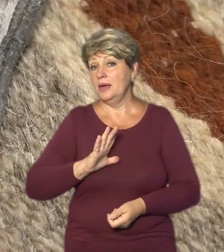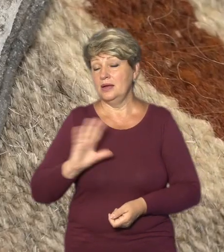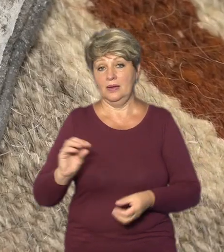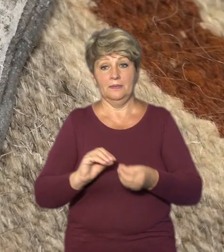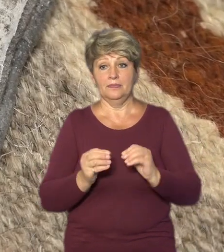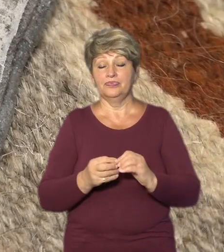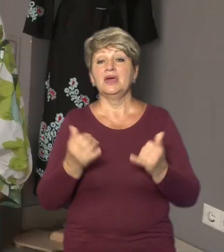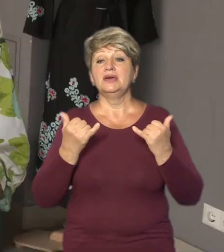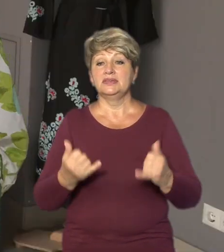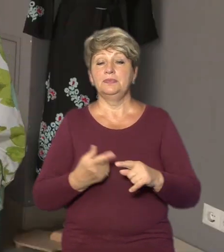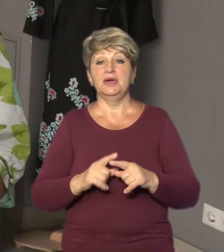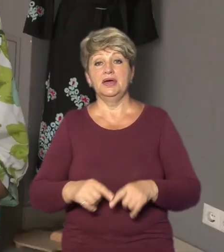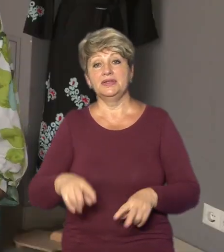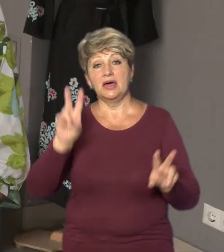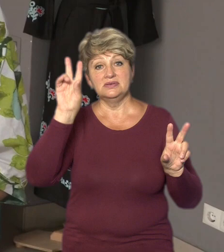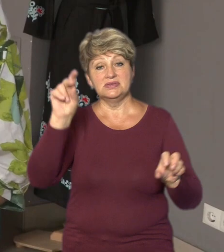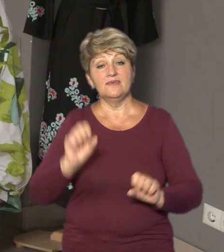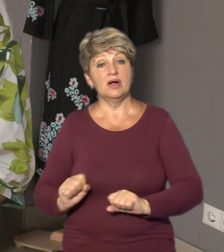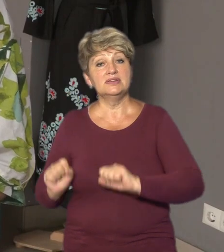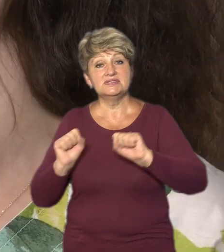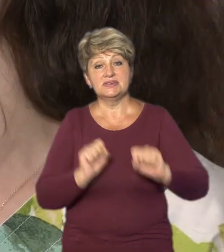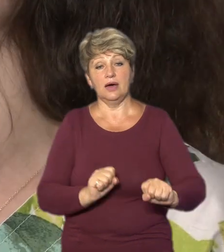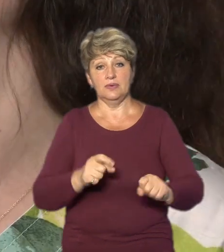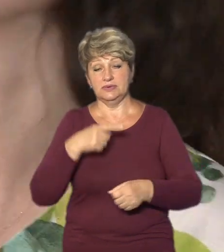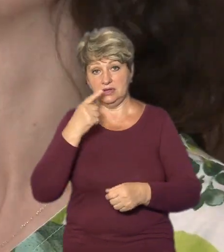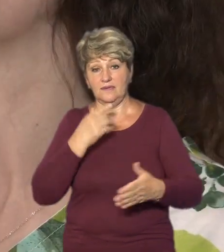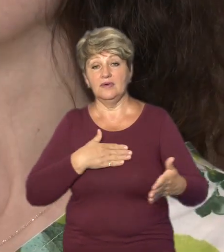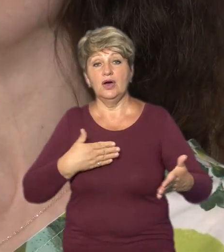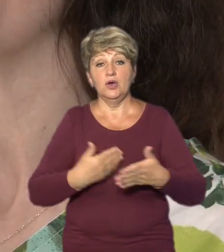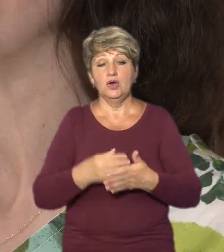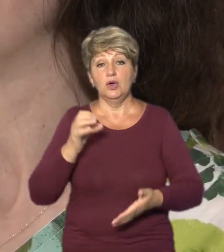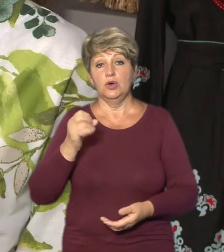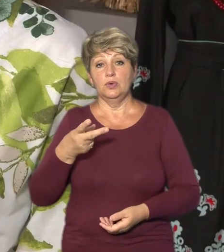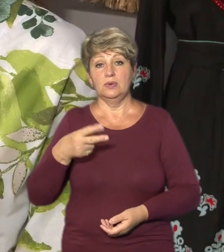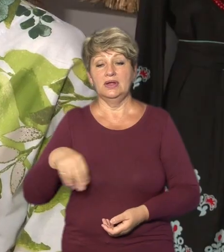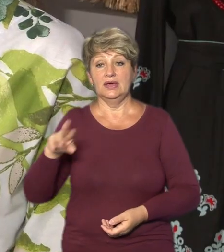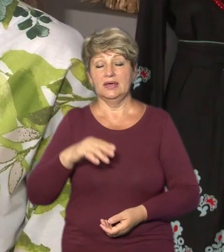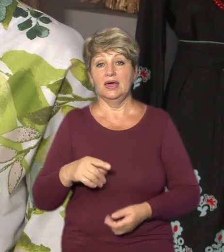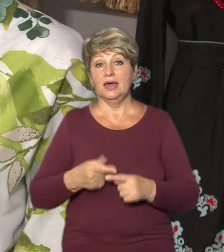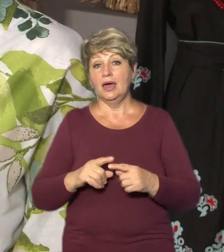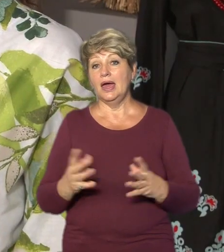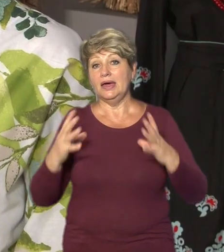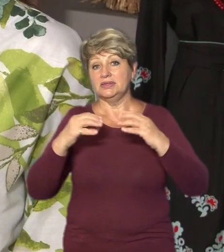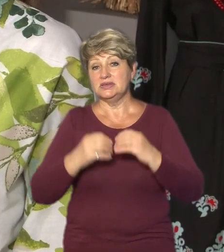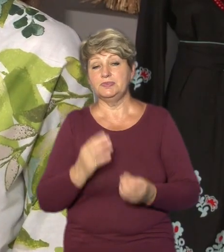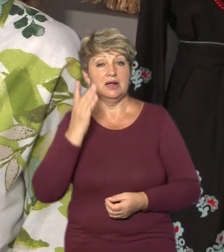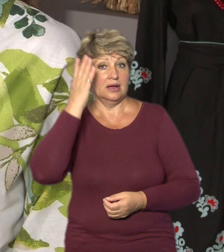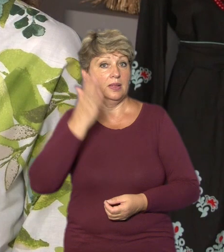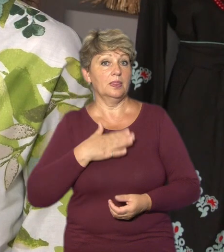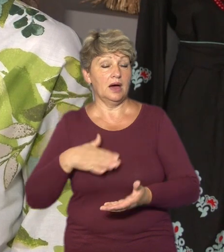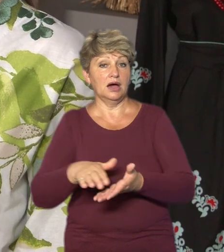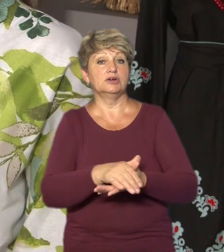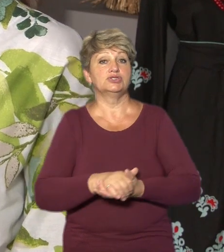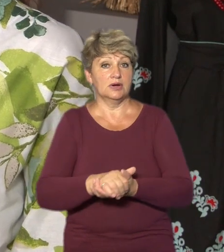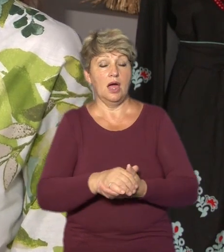Тепер це символ захисту, каже волонтерка доброчинного фонду «Черка-Сичайка» Юлія Баранько. Це спільна ідея нашого фонду. Ми звернулися